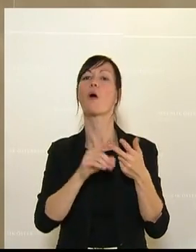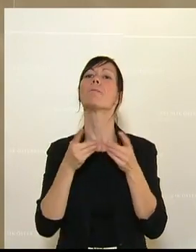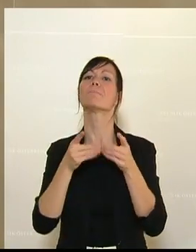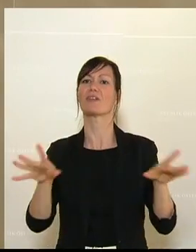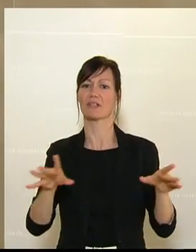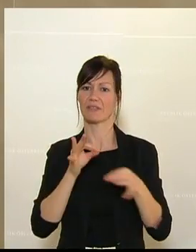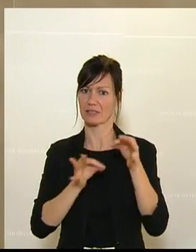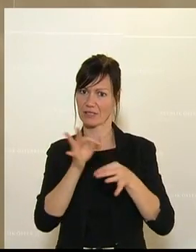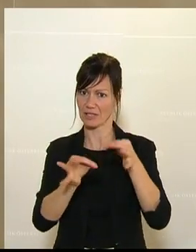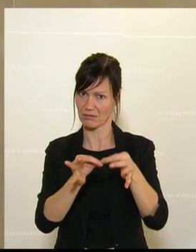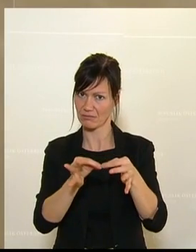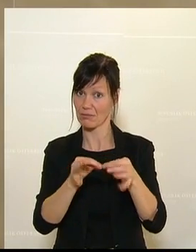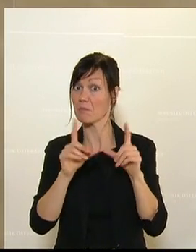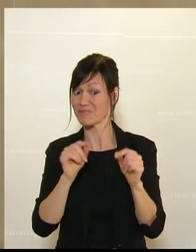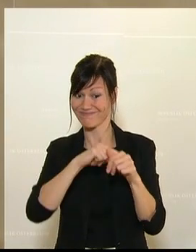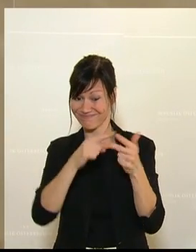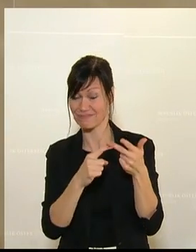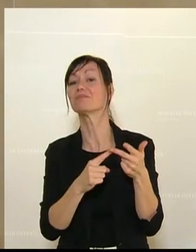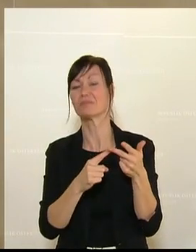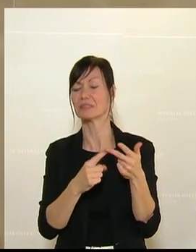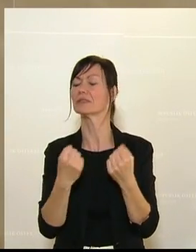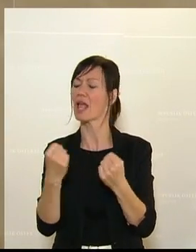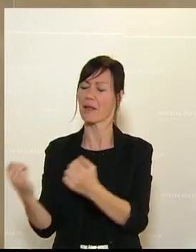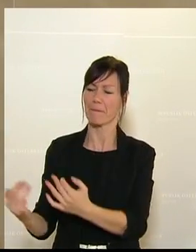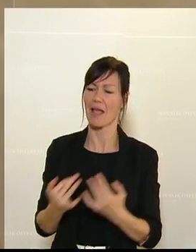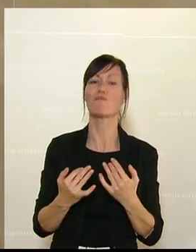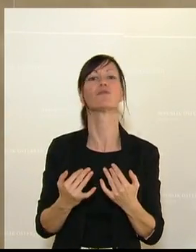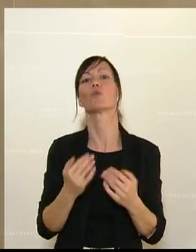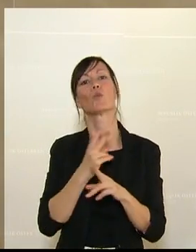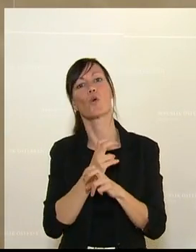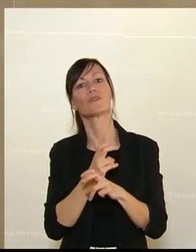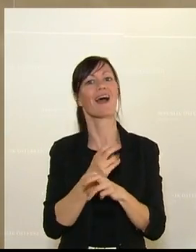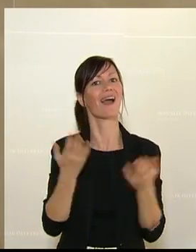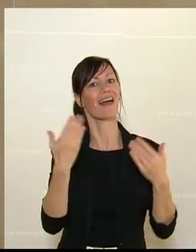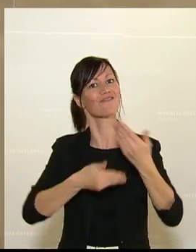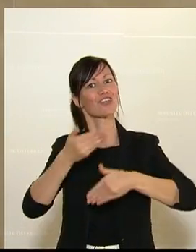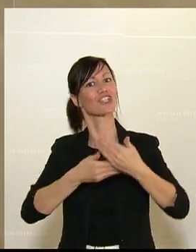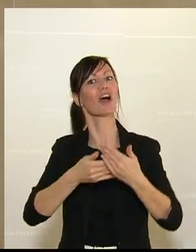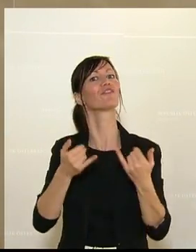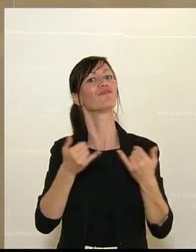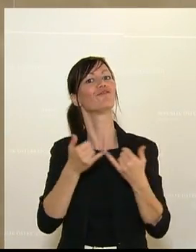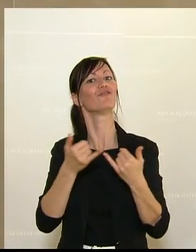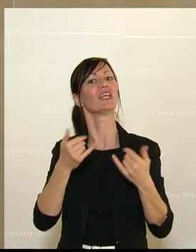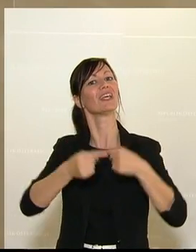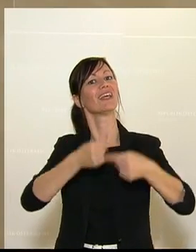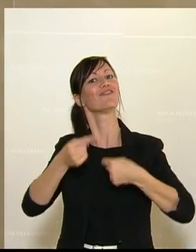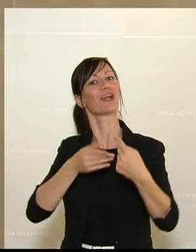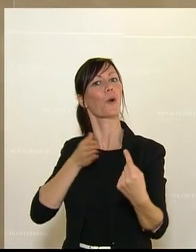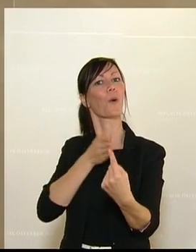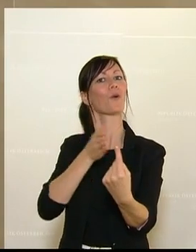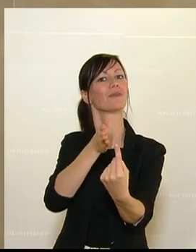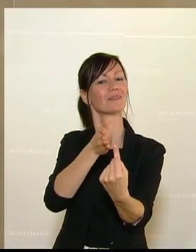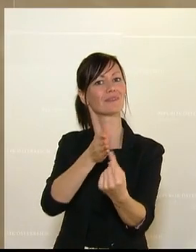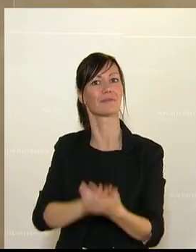dabei Einfluss nehmen, wohin sich auch Österreichs Landwirtschaft entwickelt wird. Mit der Farm-to-Fork-Strategie haben wir